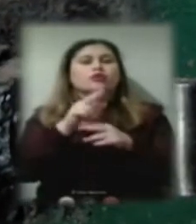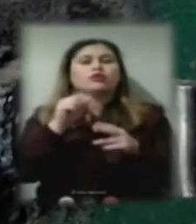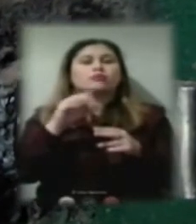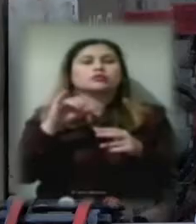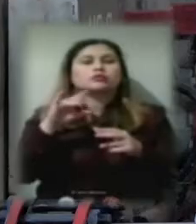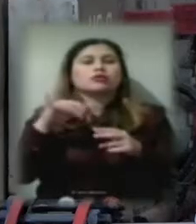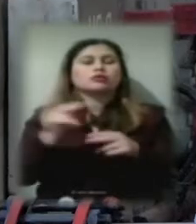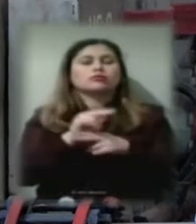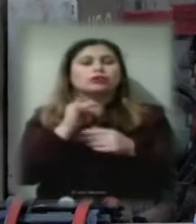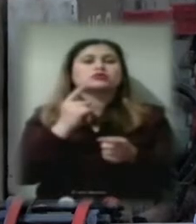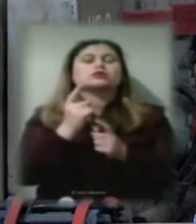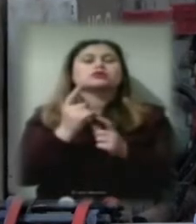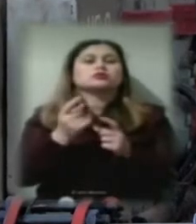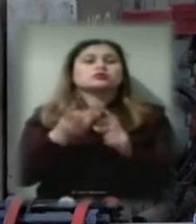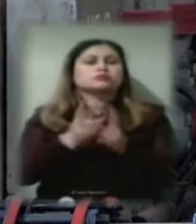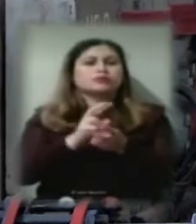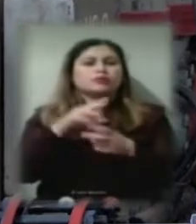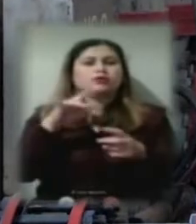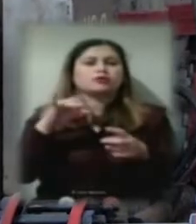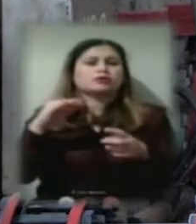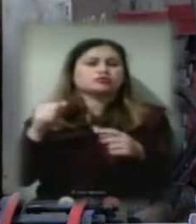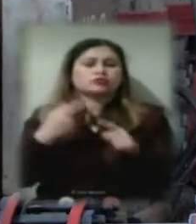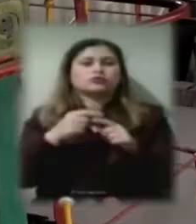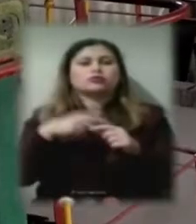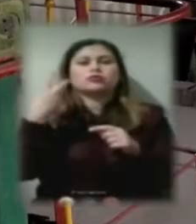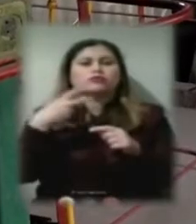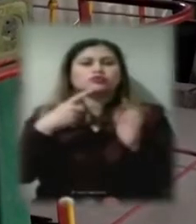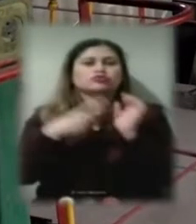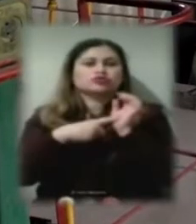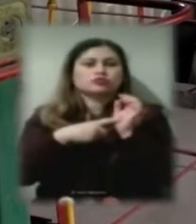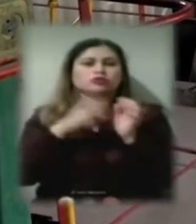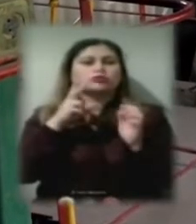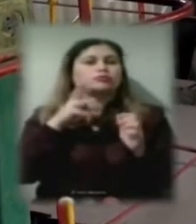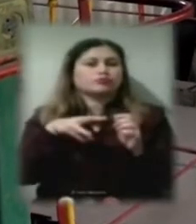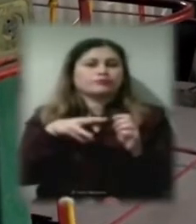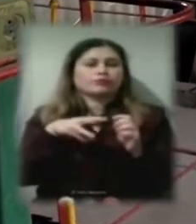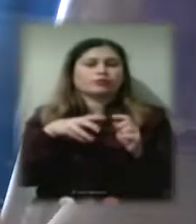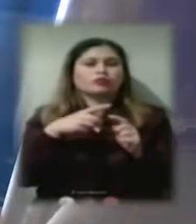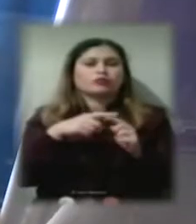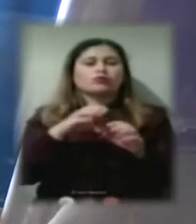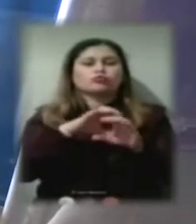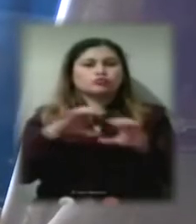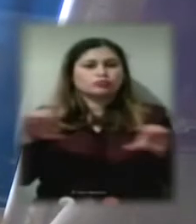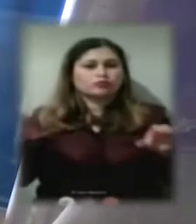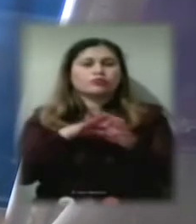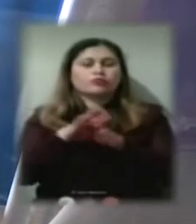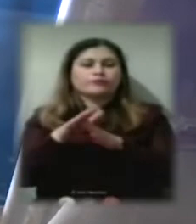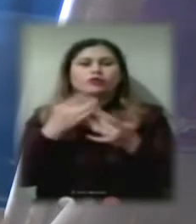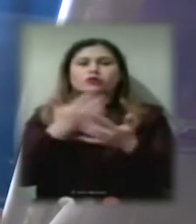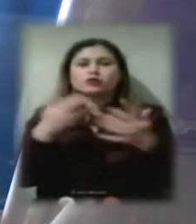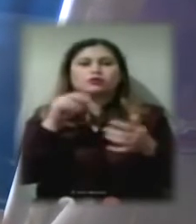й заміна мереж. Це 26 кілометрів в двотрубному виконанні, різних діаметрів,